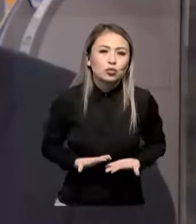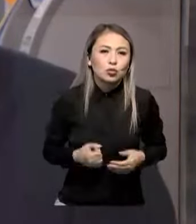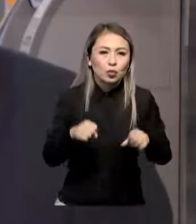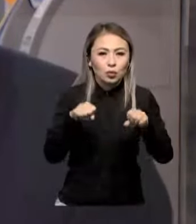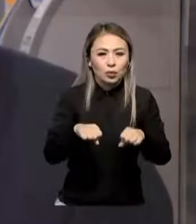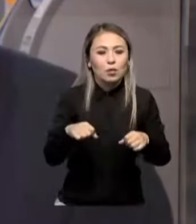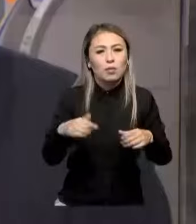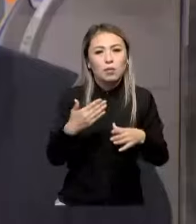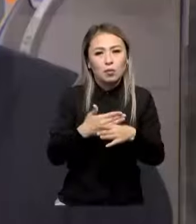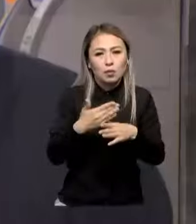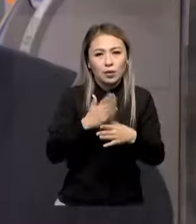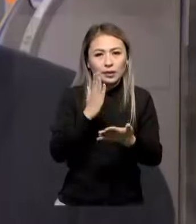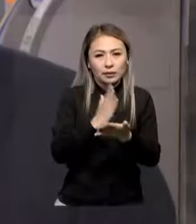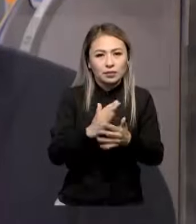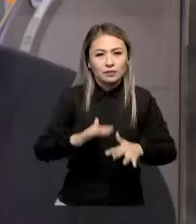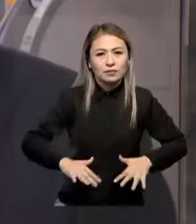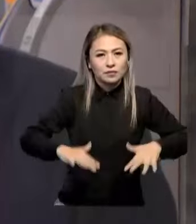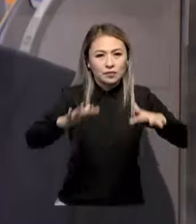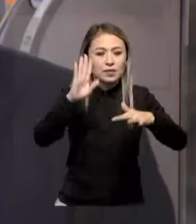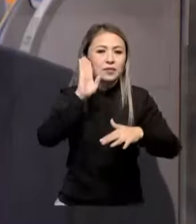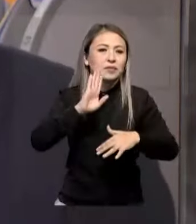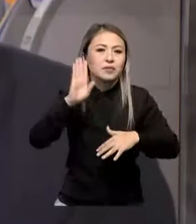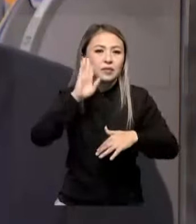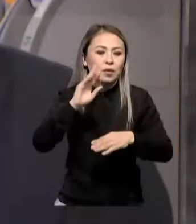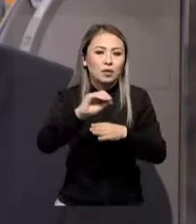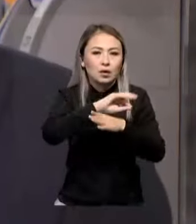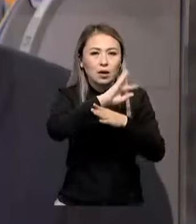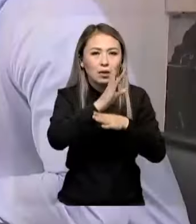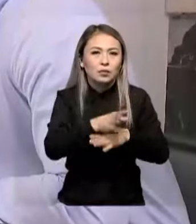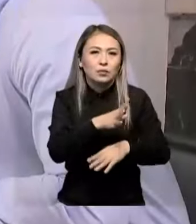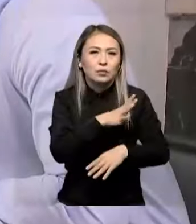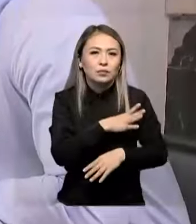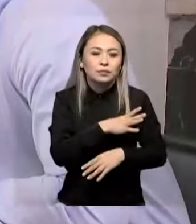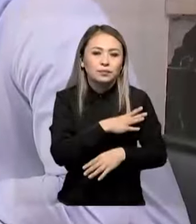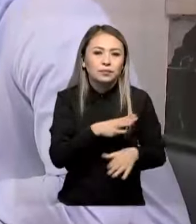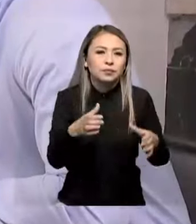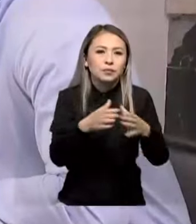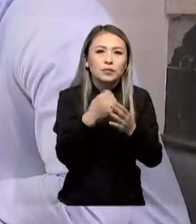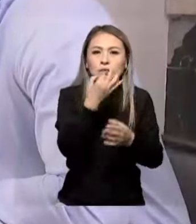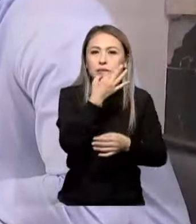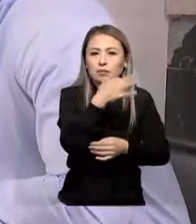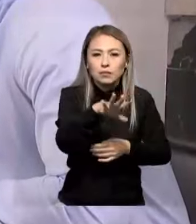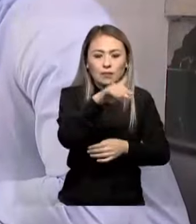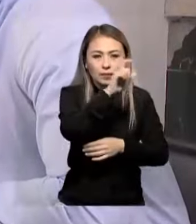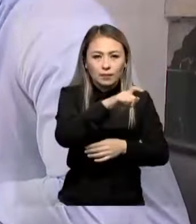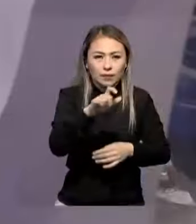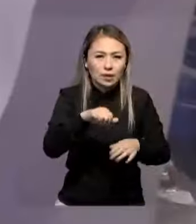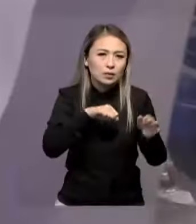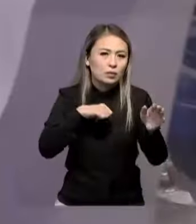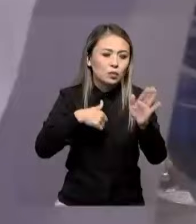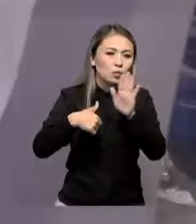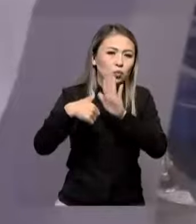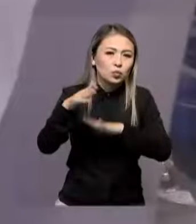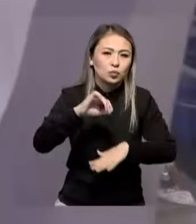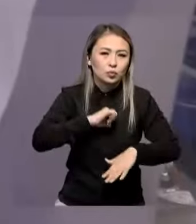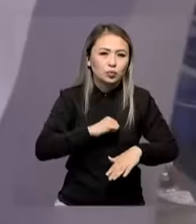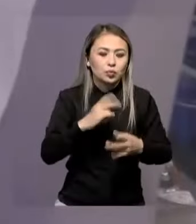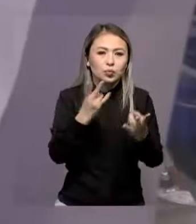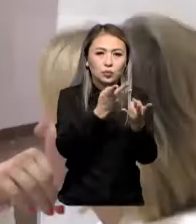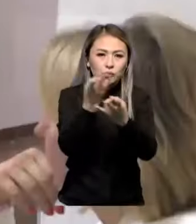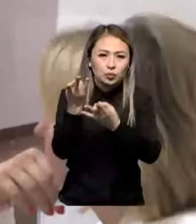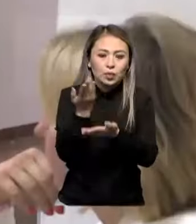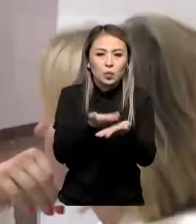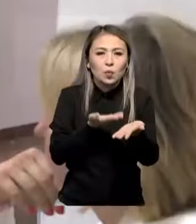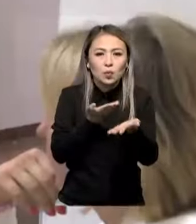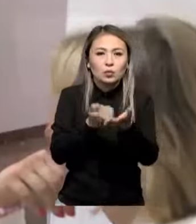көмік алып жатыр. Биыл су тасқыны болған елді мекендерді қамтуға тұрыстық. Кезгілген азамат еліміздің ең үздік Зангерлердің тегін қажетті